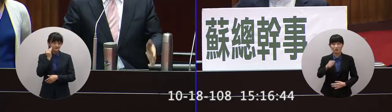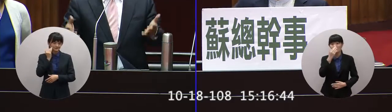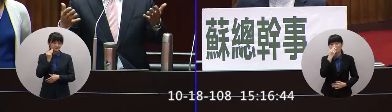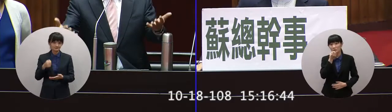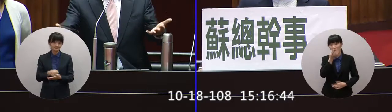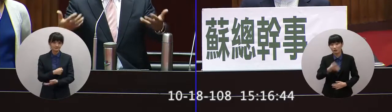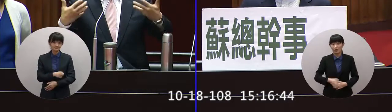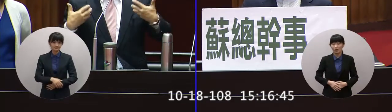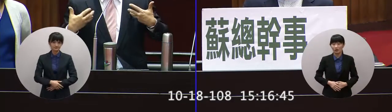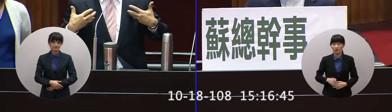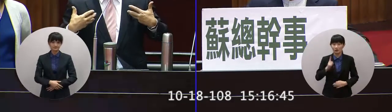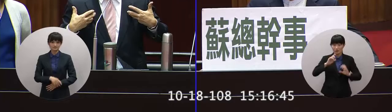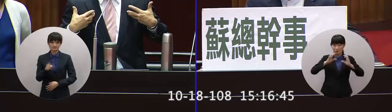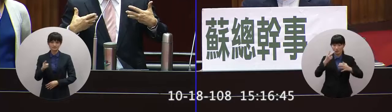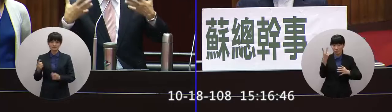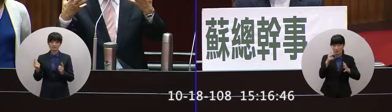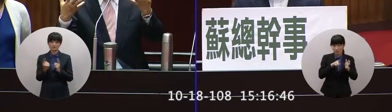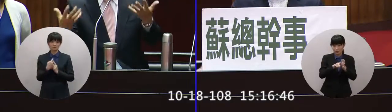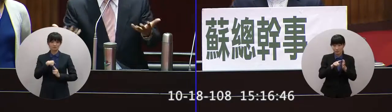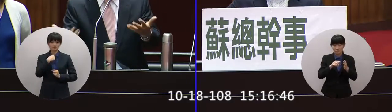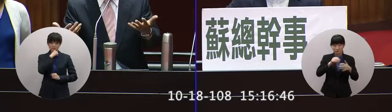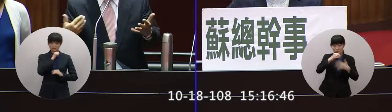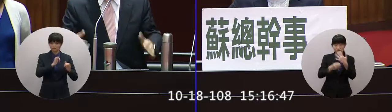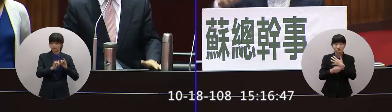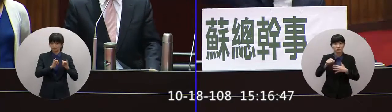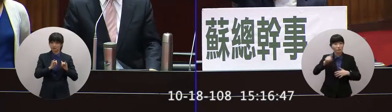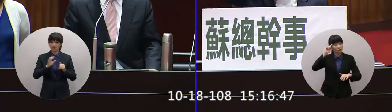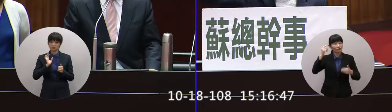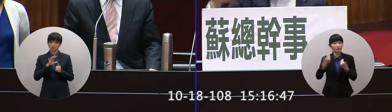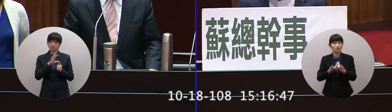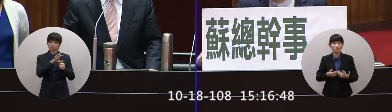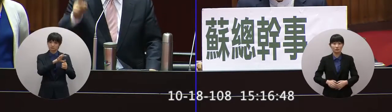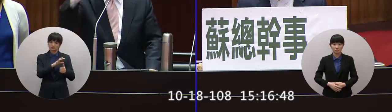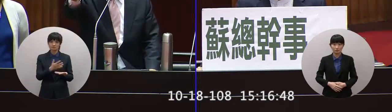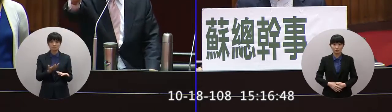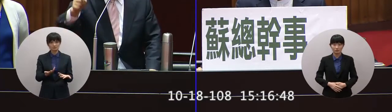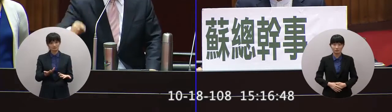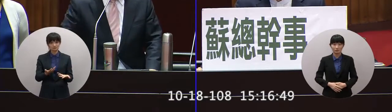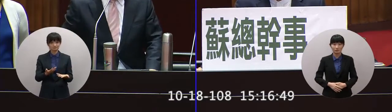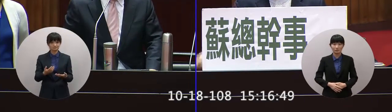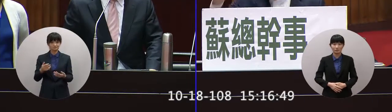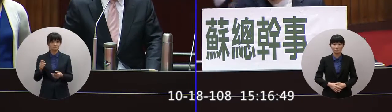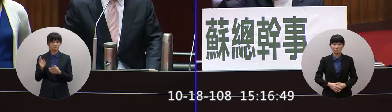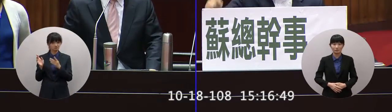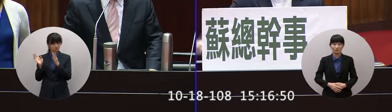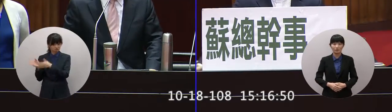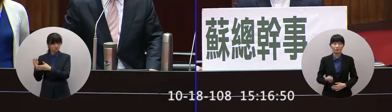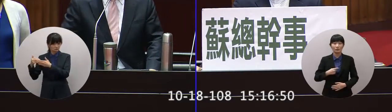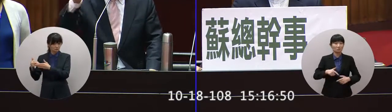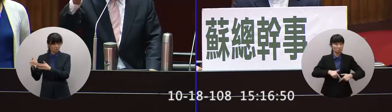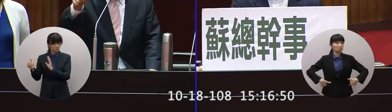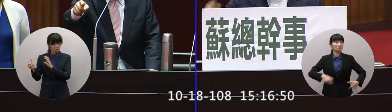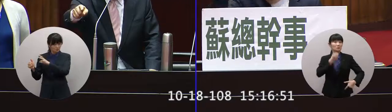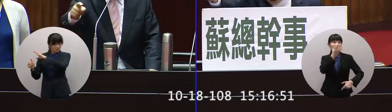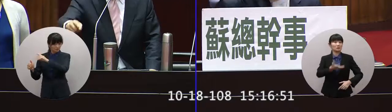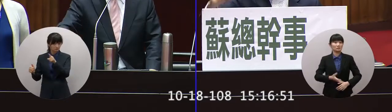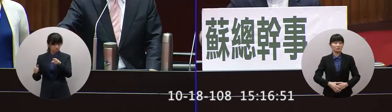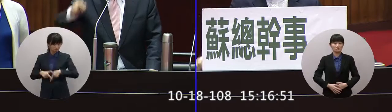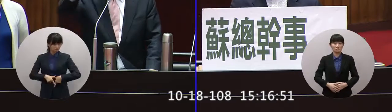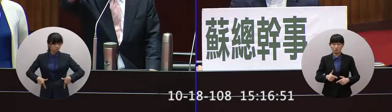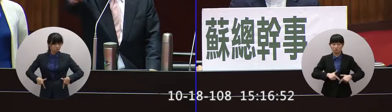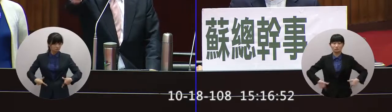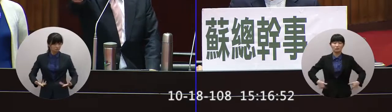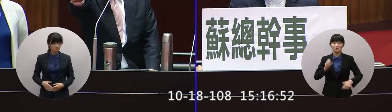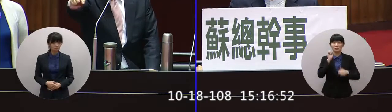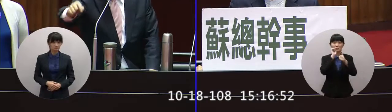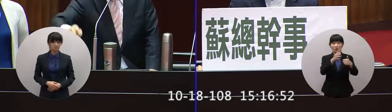我反對我兩次只對自己人講一堆情緒的話你敢對中國講嗎我敢你敢對中國講